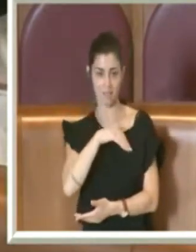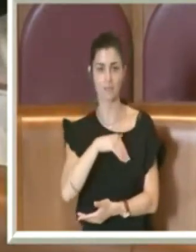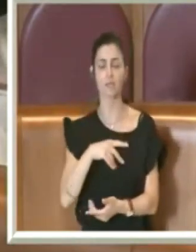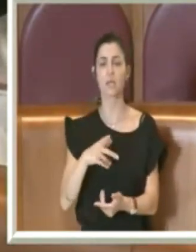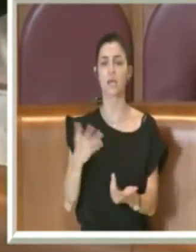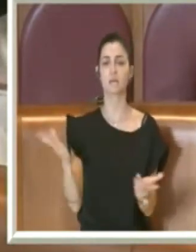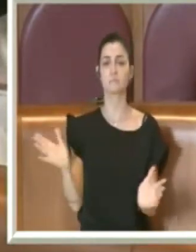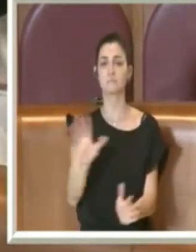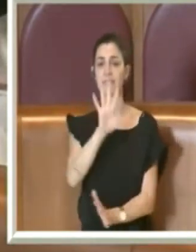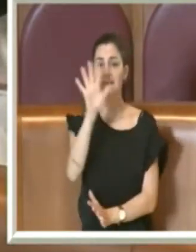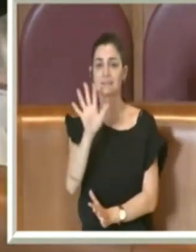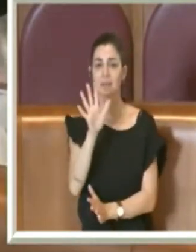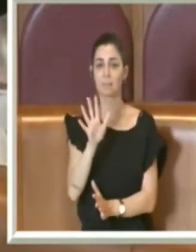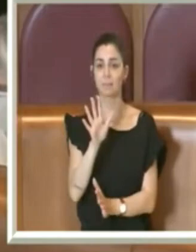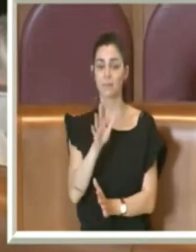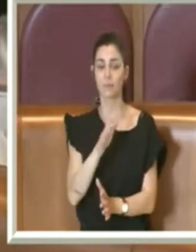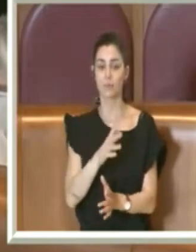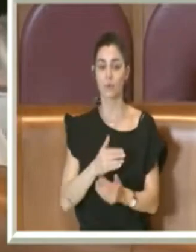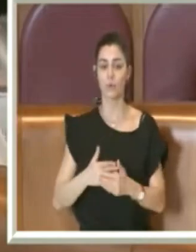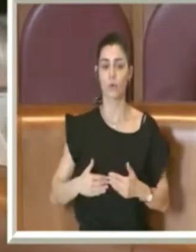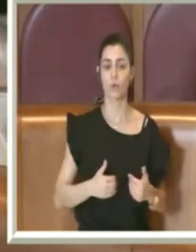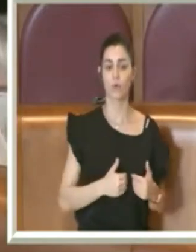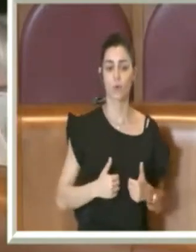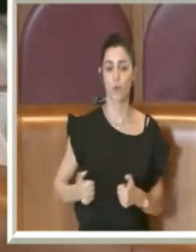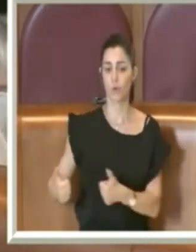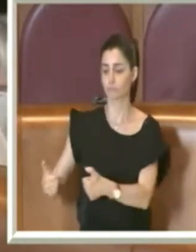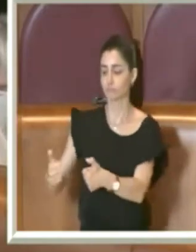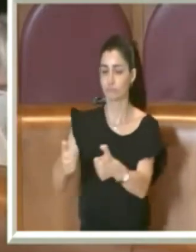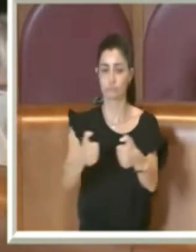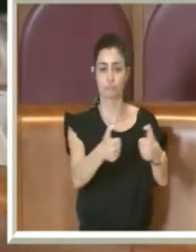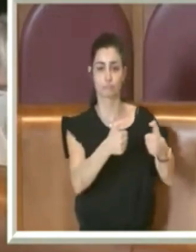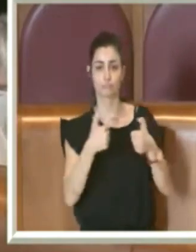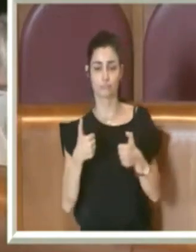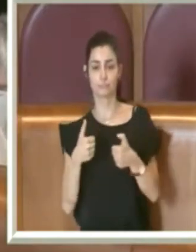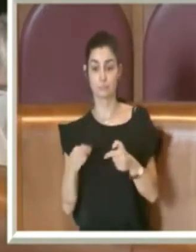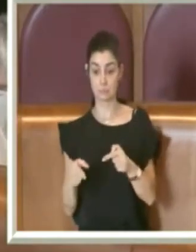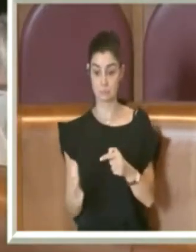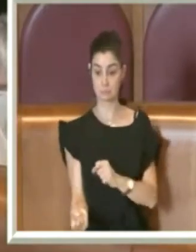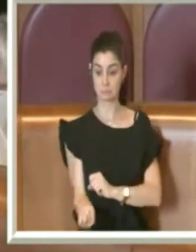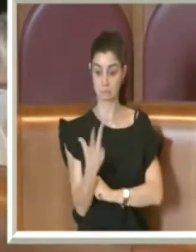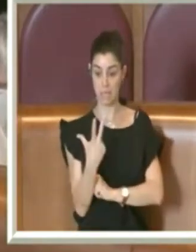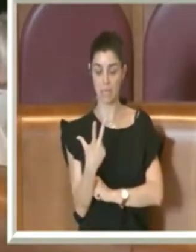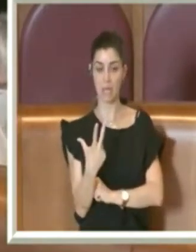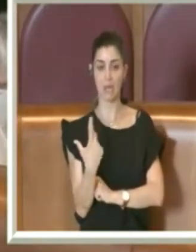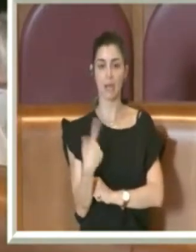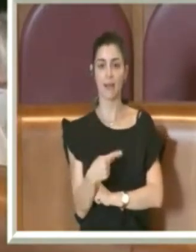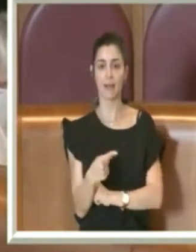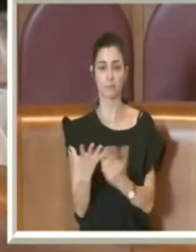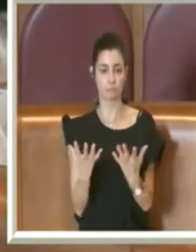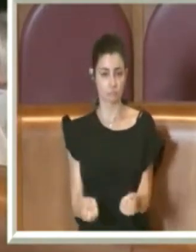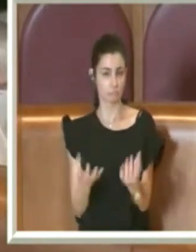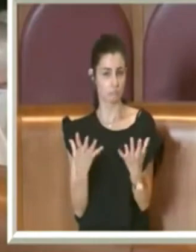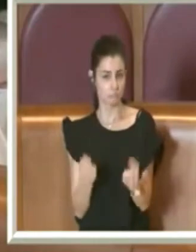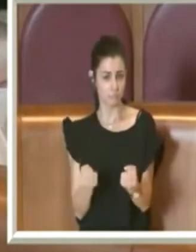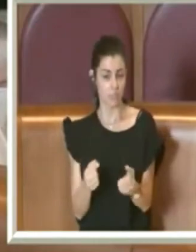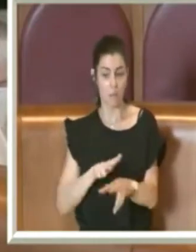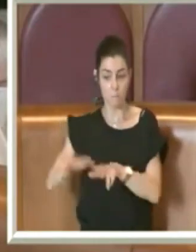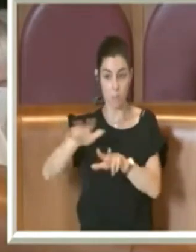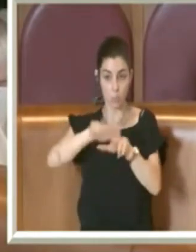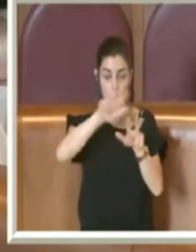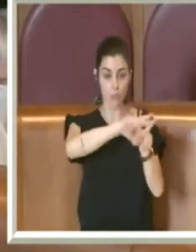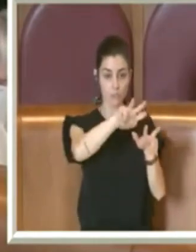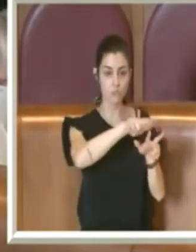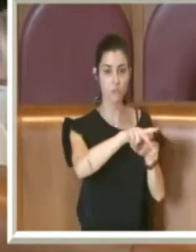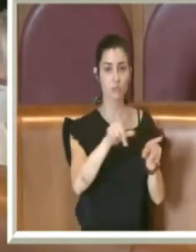fatta una sorta di ricognizione. Da questa ricognizione è emerso che in sostanza i municipi